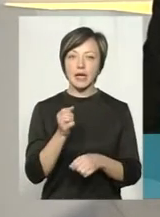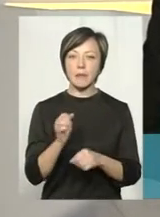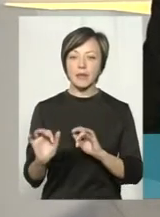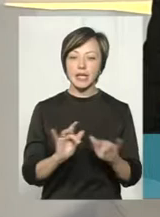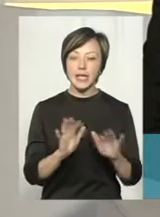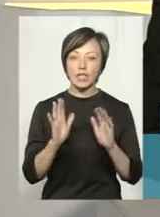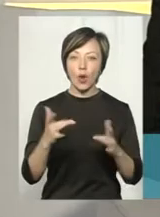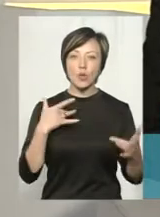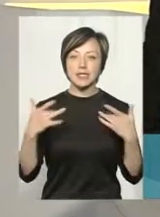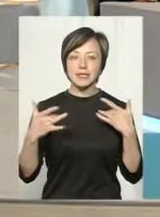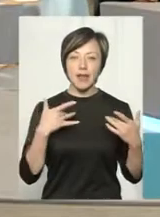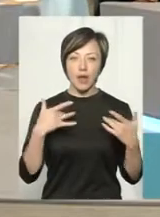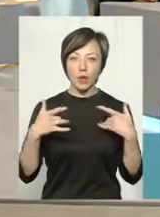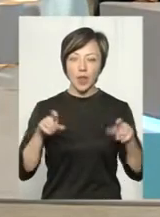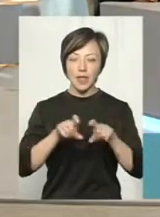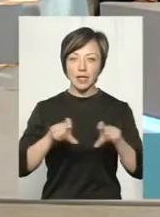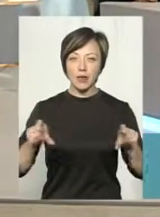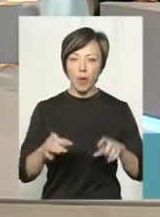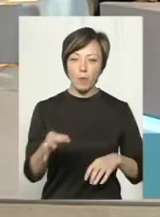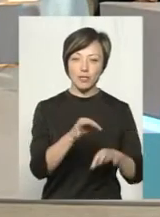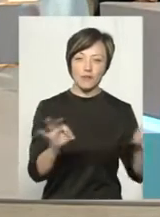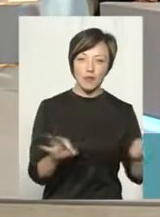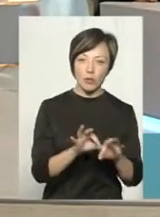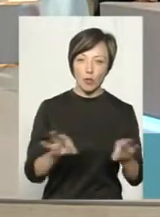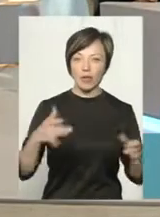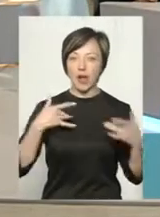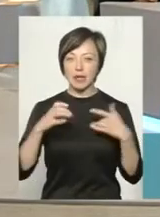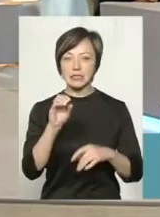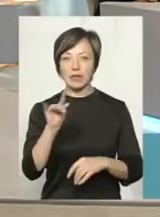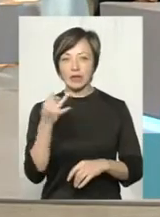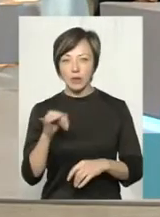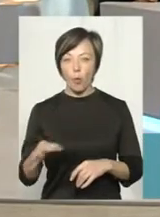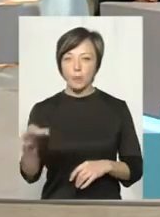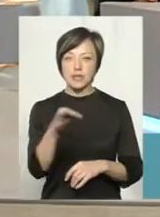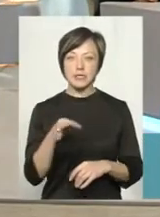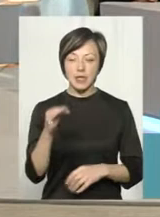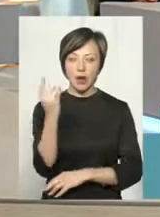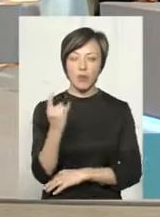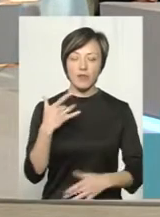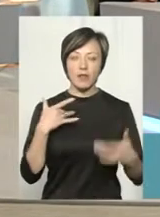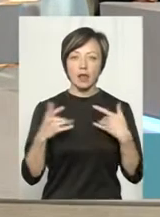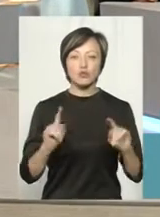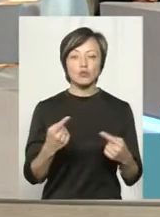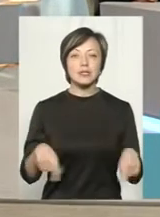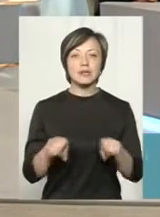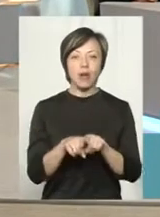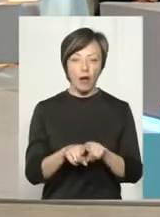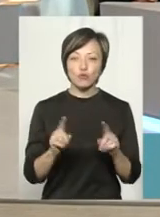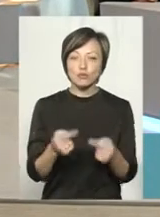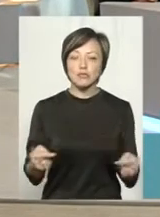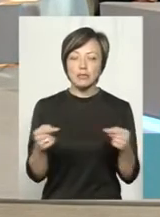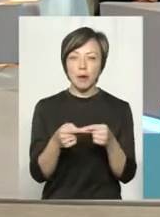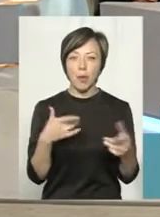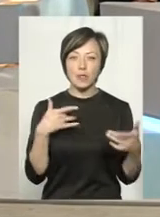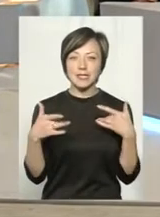-театральних закладах. Йдеться про обласну філармонію, театр Старицького та обласний ляльковий театр. Чому це так, чому саме в